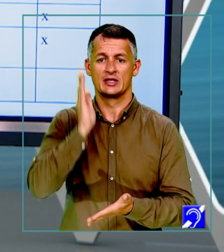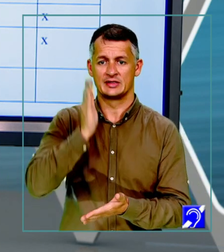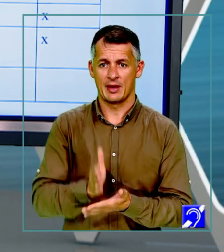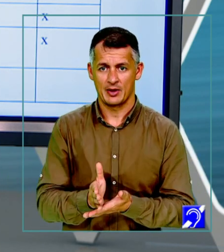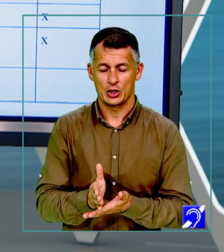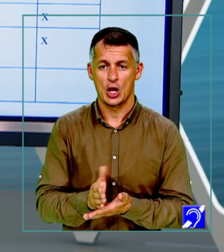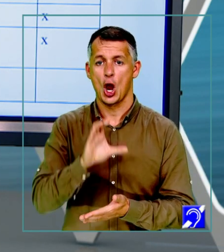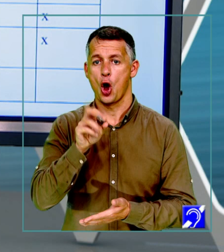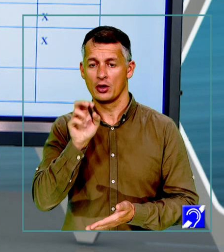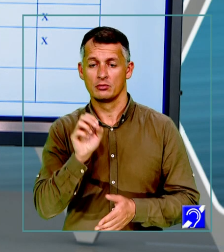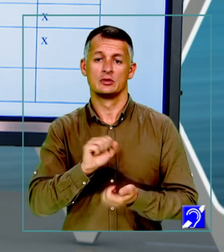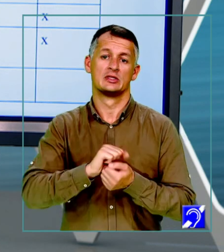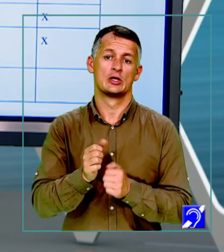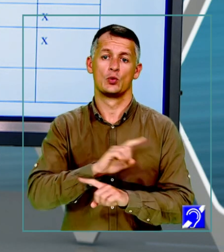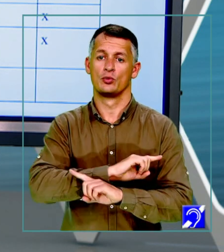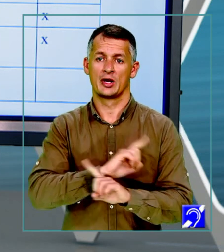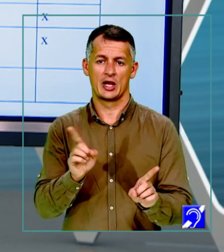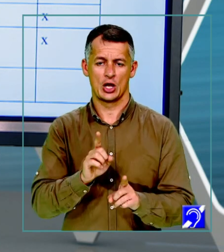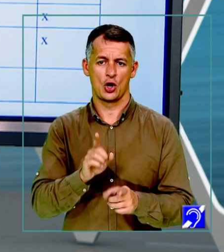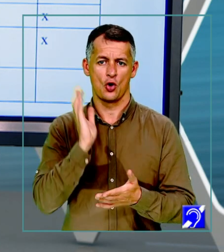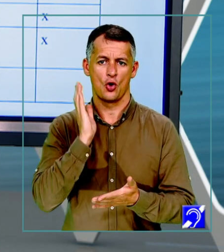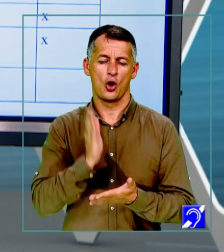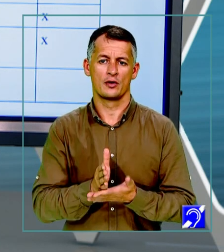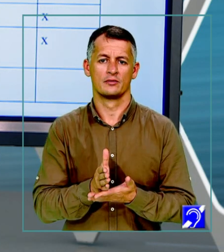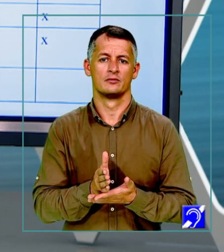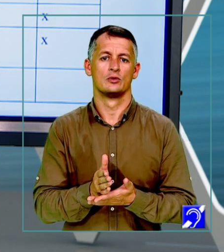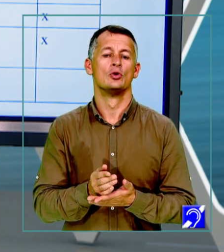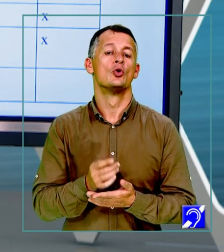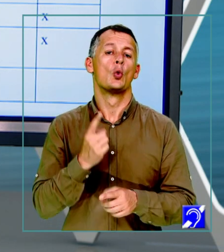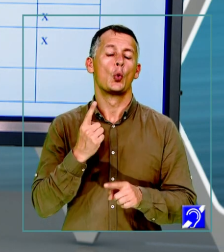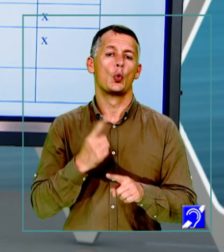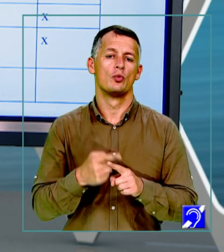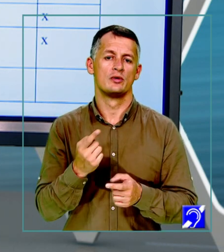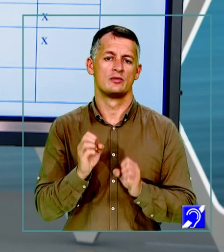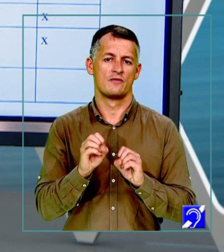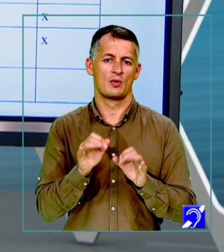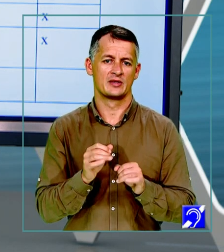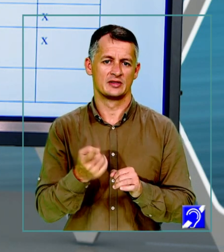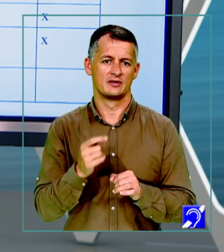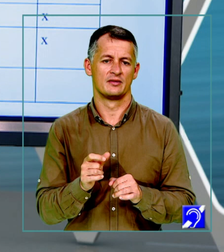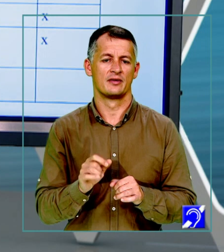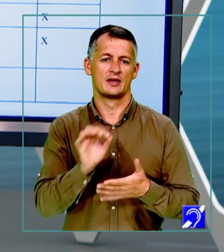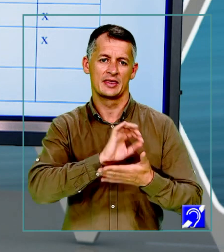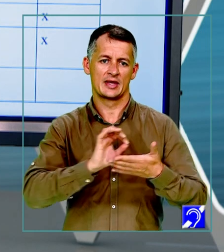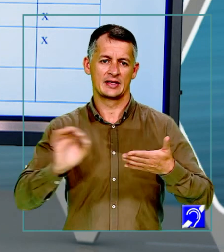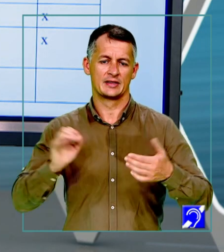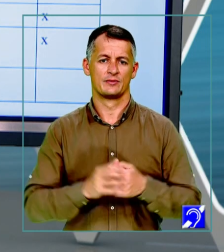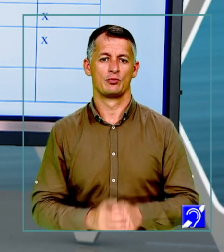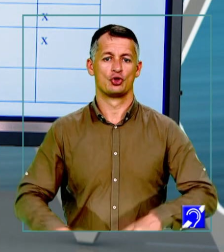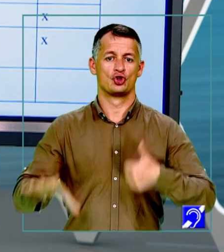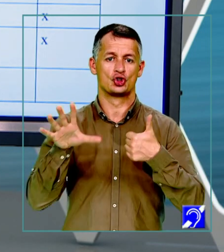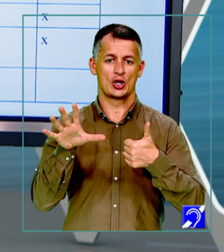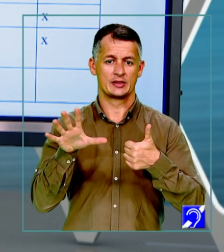sau incorrectitudinea acestuia, bazându-te pe informațiile din text. Am șase afirmații pe care am să le